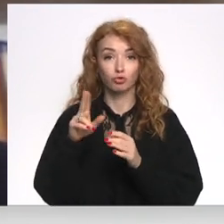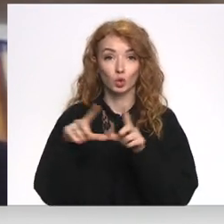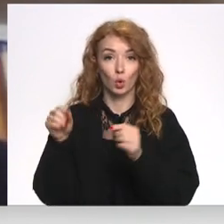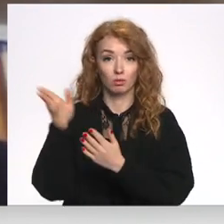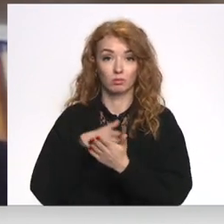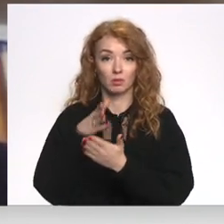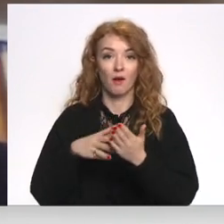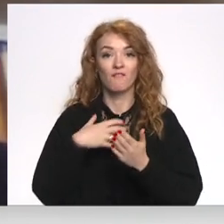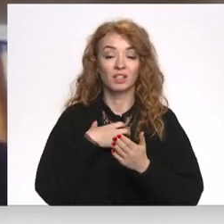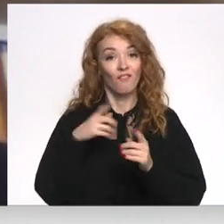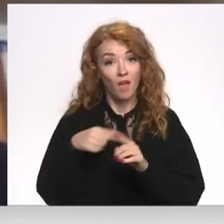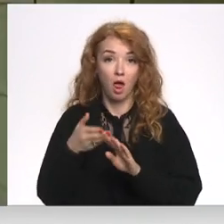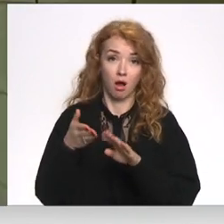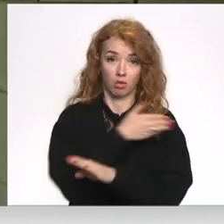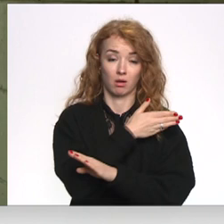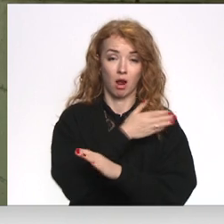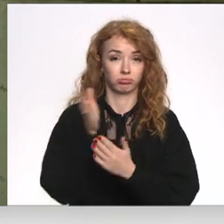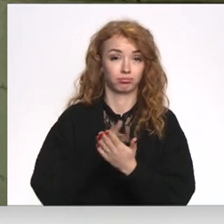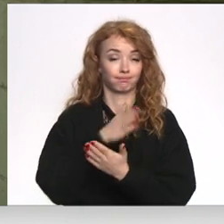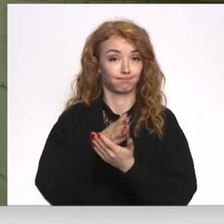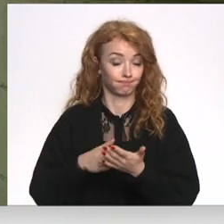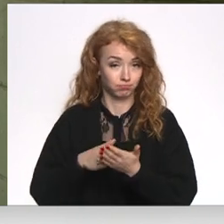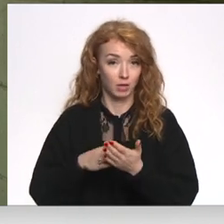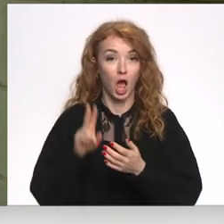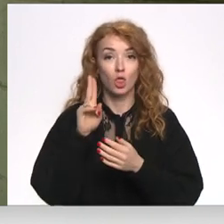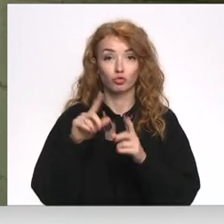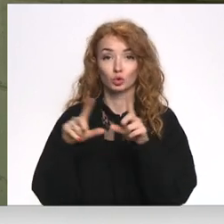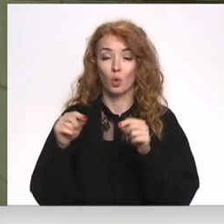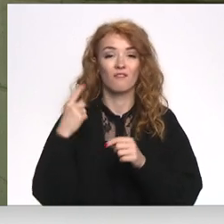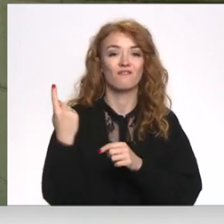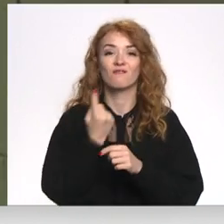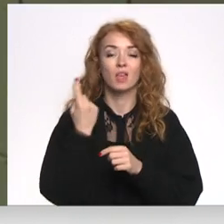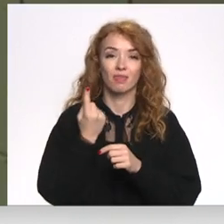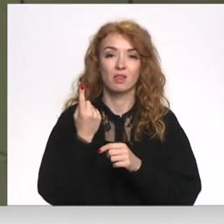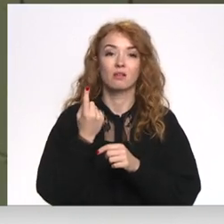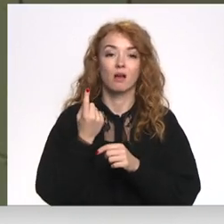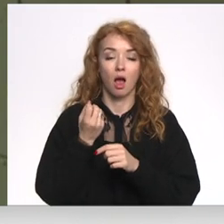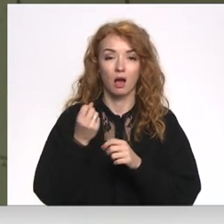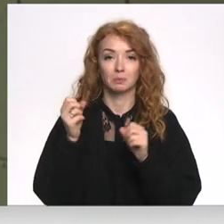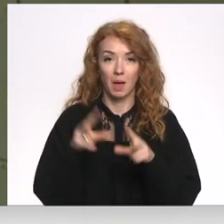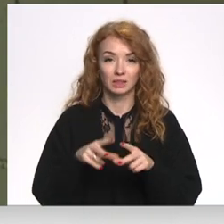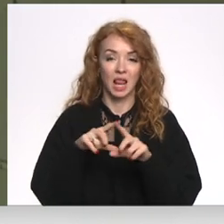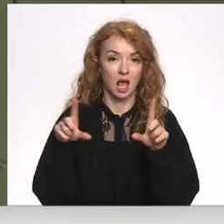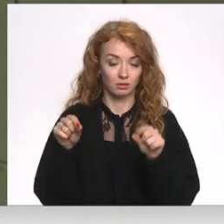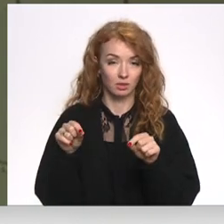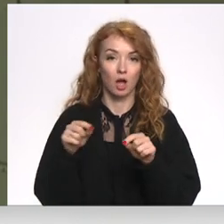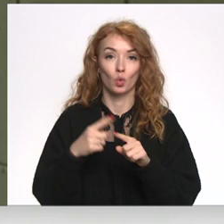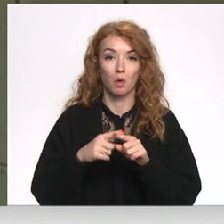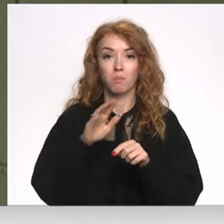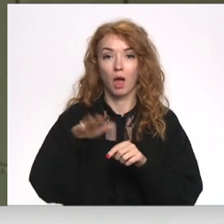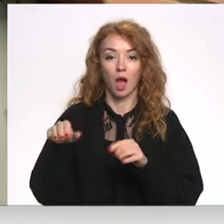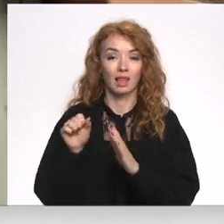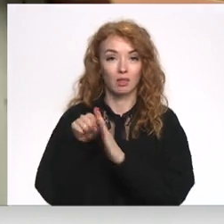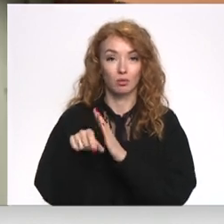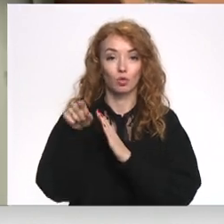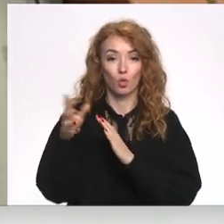drīzāk bija novēlota, nevis sasteikta. Naukšēna skola bija vienīgā izglītības ministrijas pārziņā esoši pāraucināšanas iestādi. Bērni tur tik